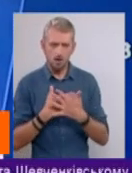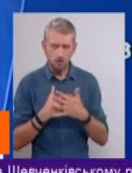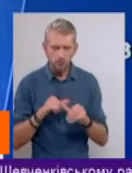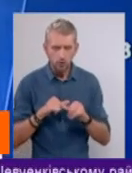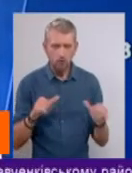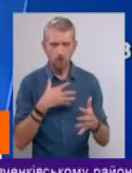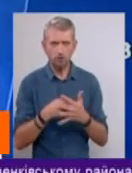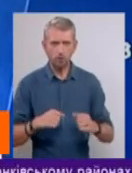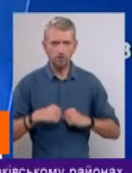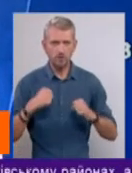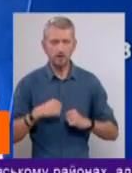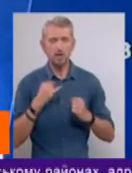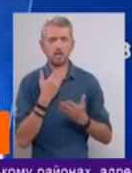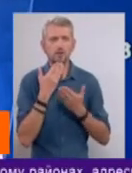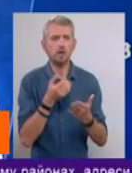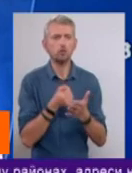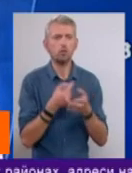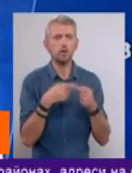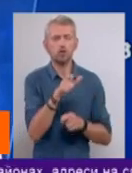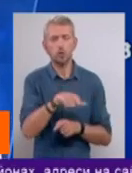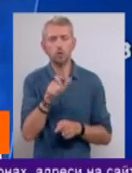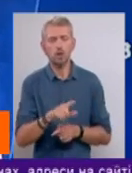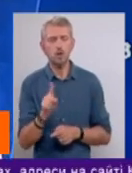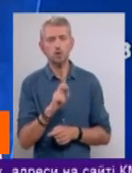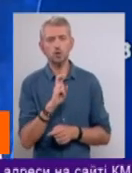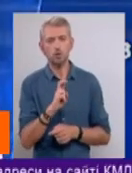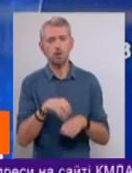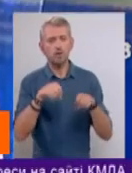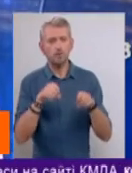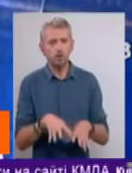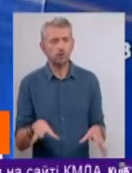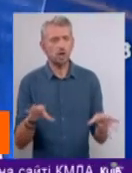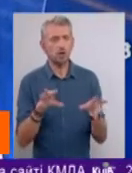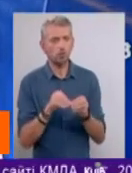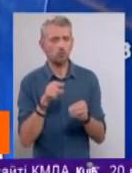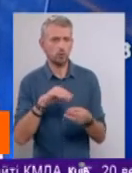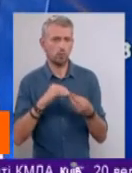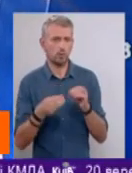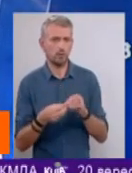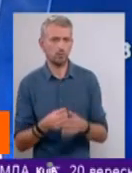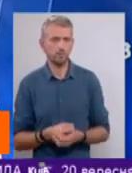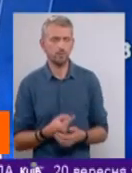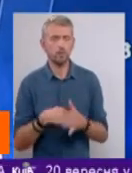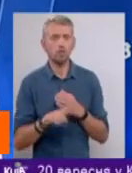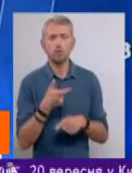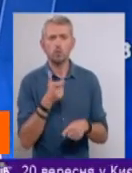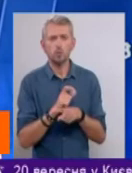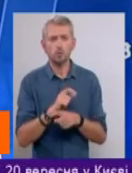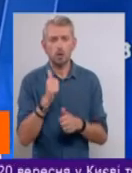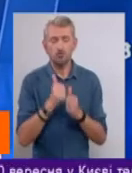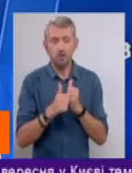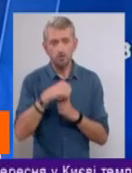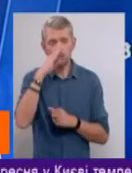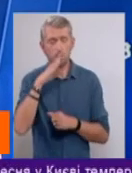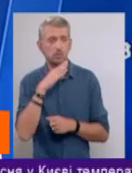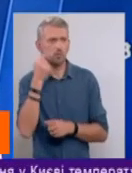зусилля і звертатися до інших людей, щоб вирішити разом цю проблему. Тому що дуже часто батьки